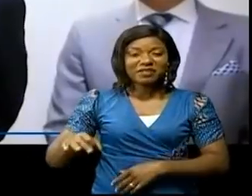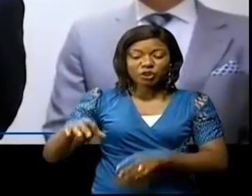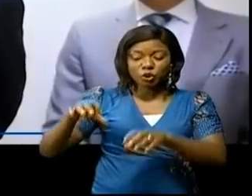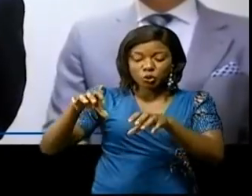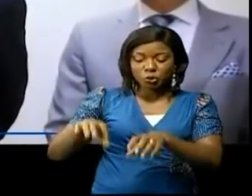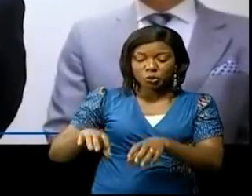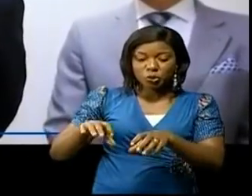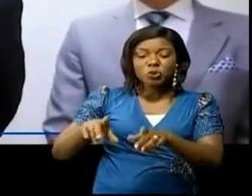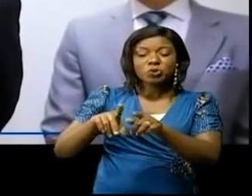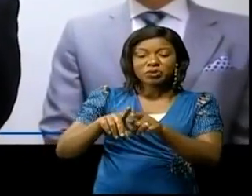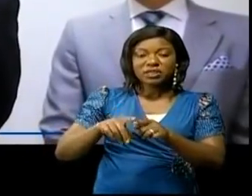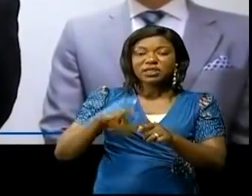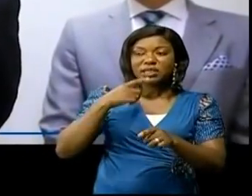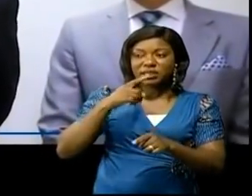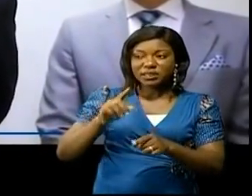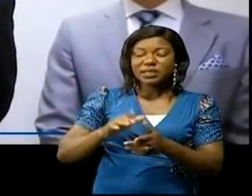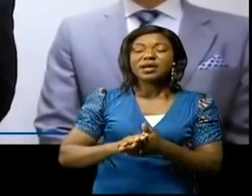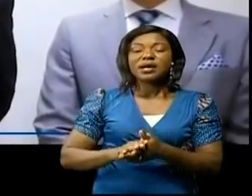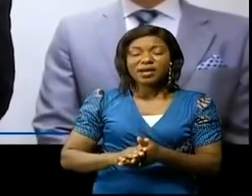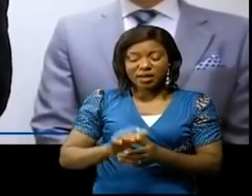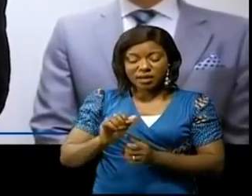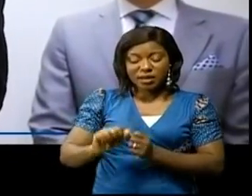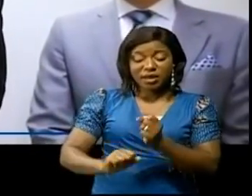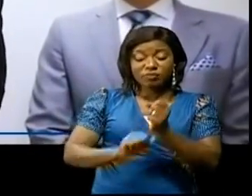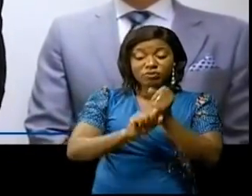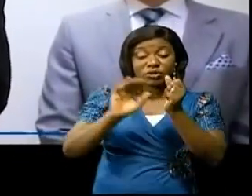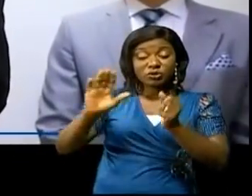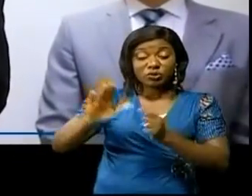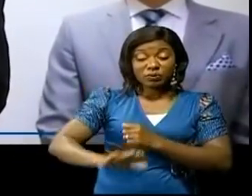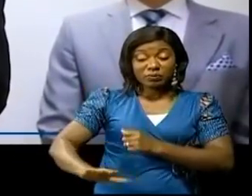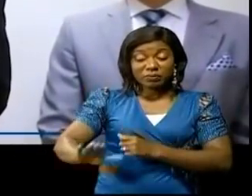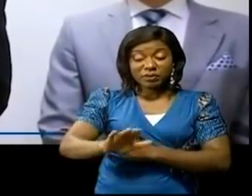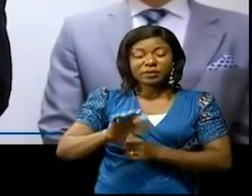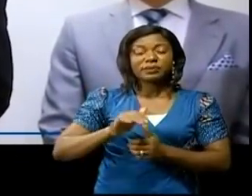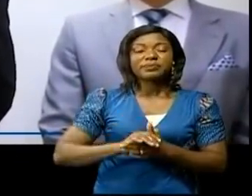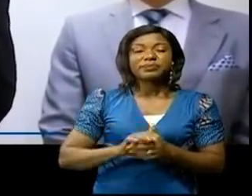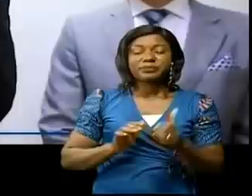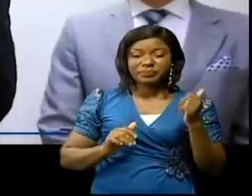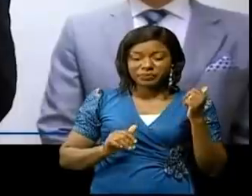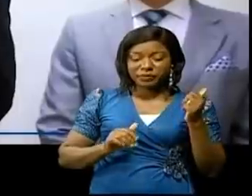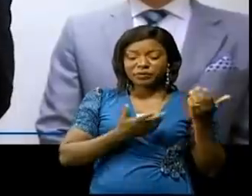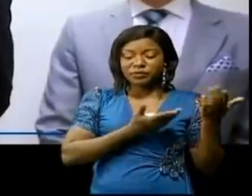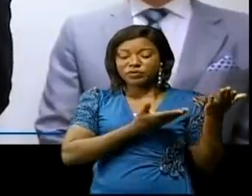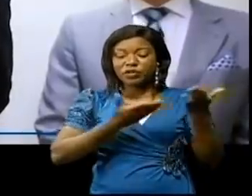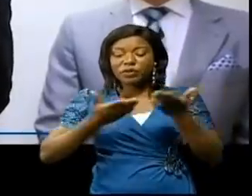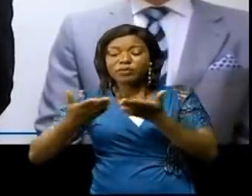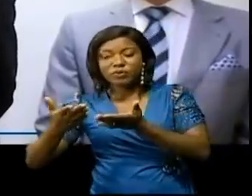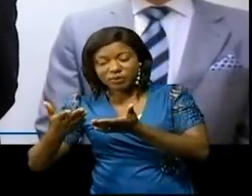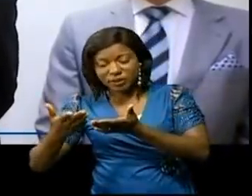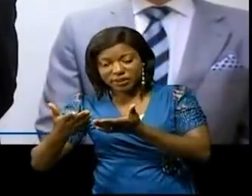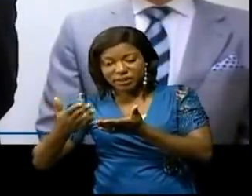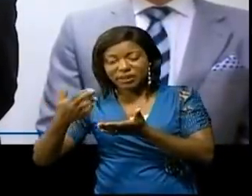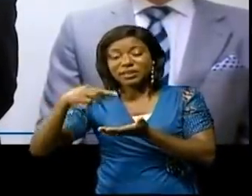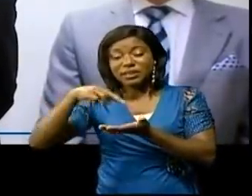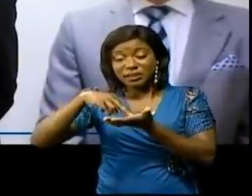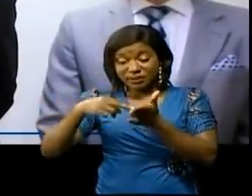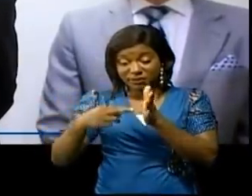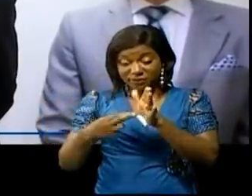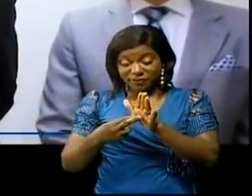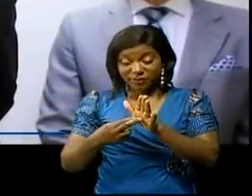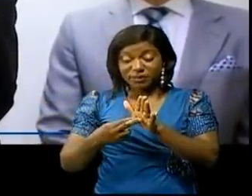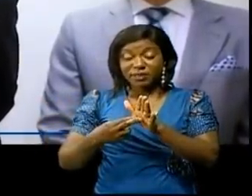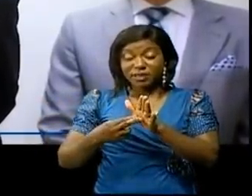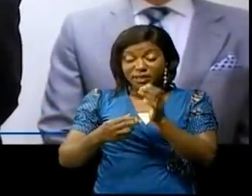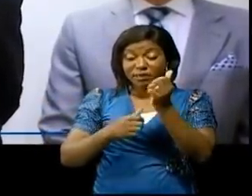a également confirmé l'apport de son pays dans certains secteurs de la vie. Ce que nous pouvons apporter de concret,'est intéresser des opérateurs économiques,